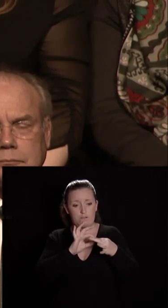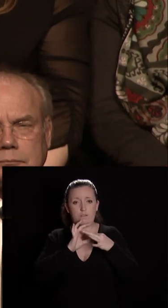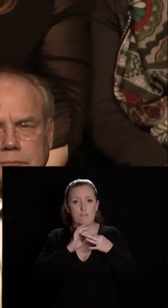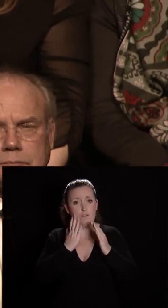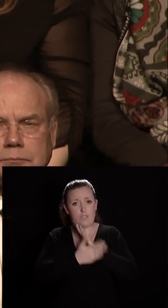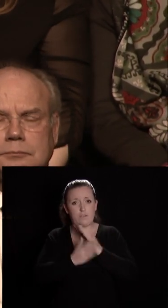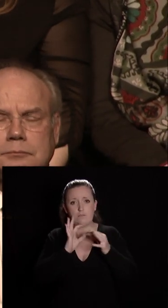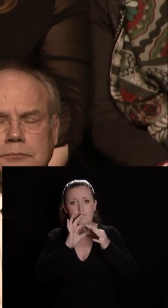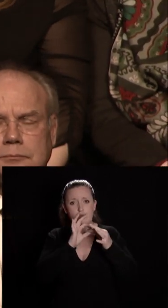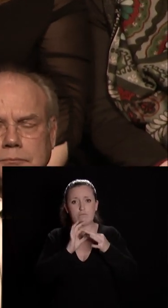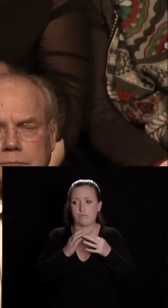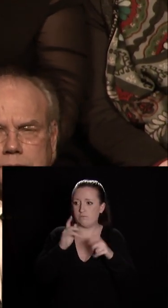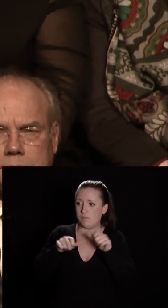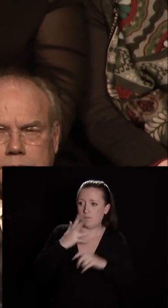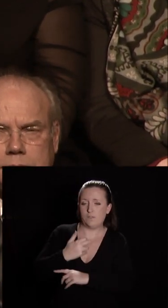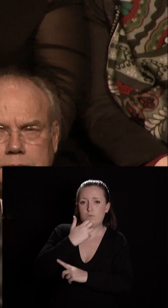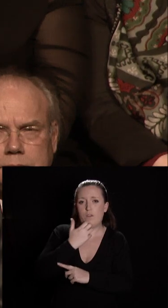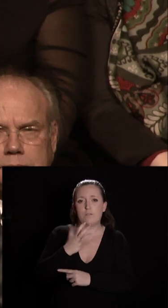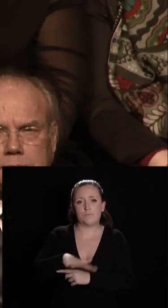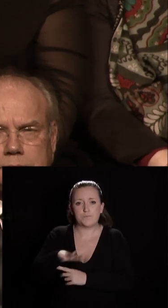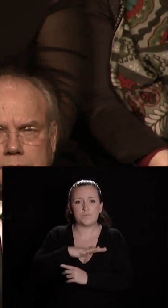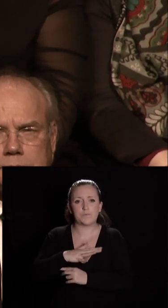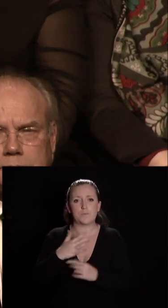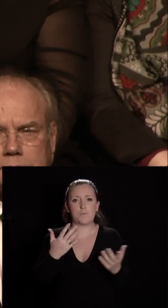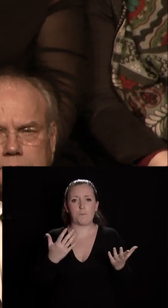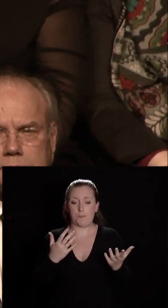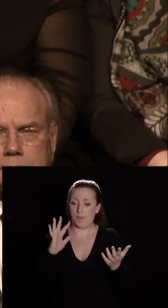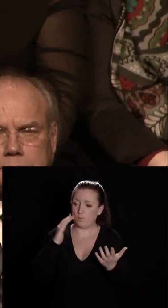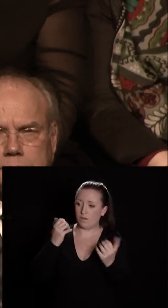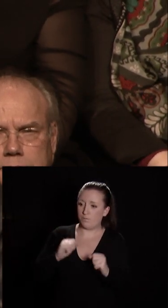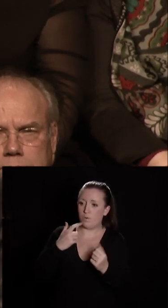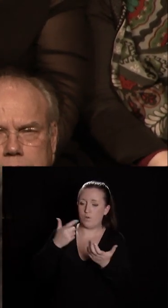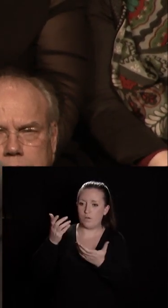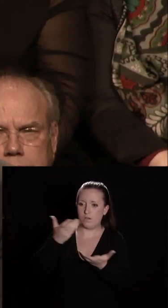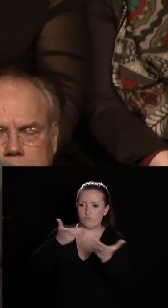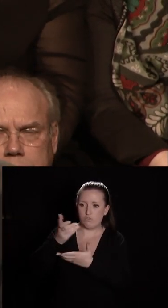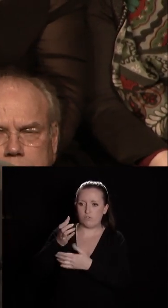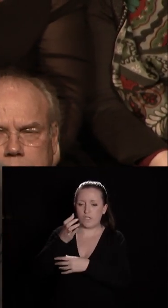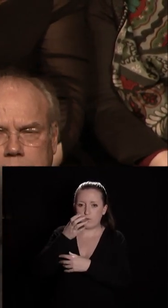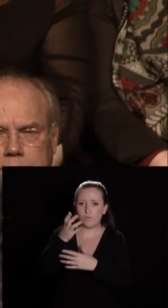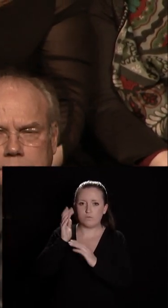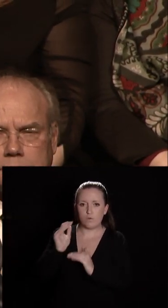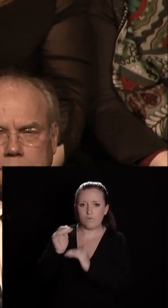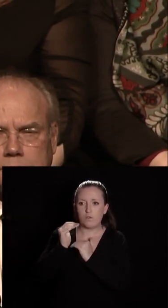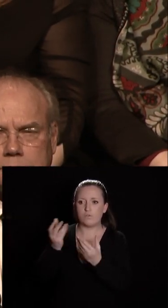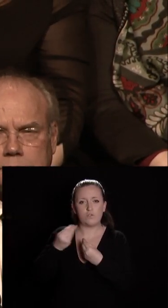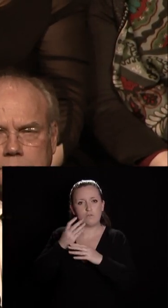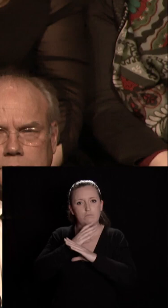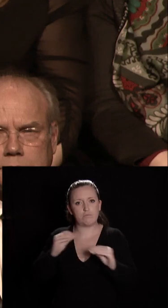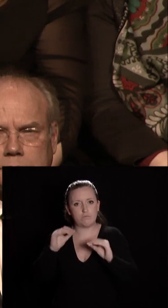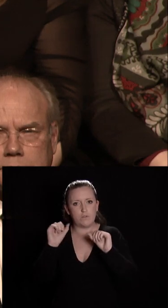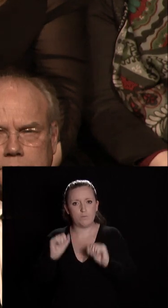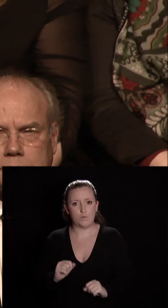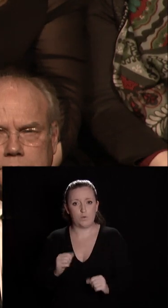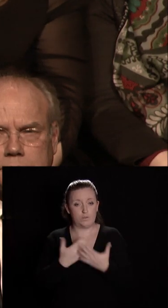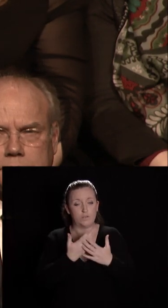proximité avec leurs concitoyens pour trouver dans la confiance et l'écoute l'apaisement dont notre pays a